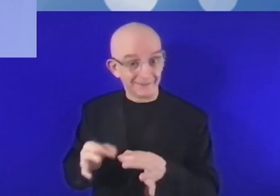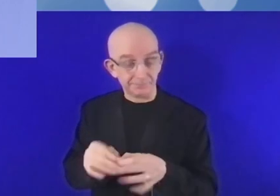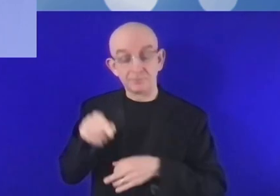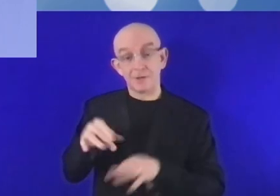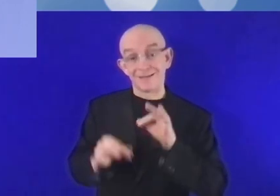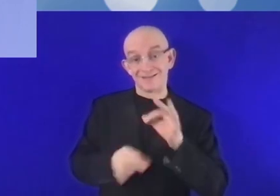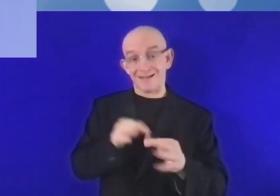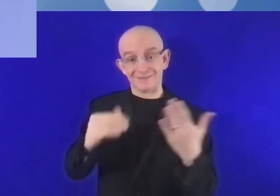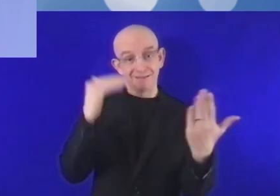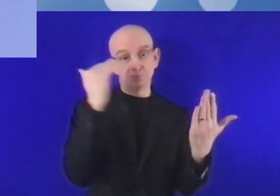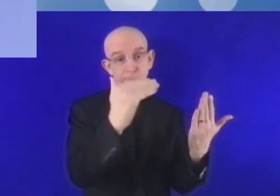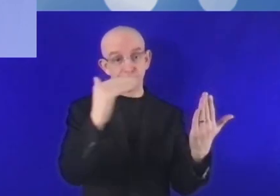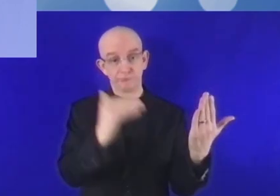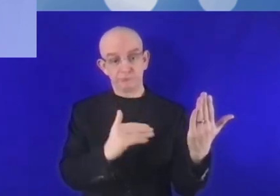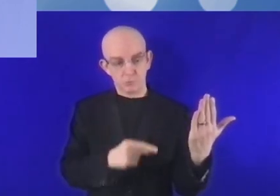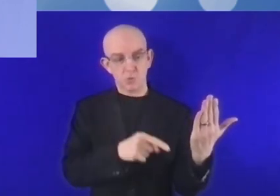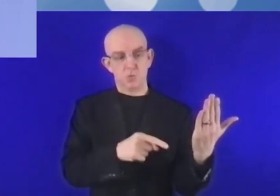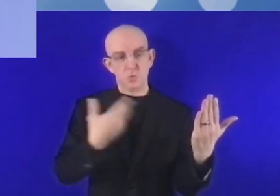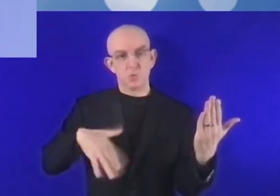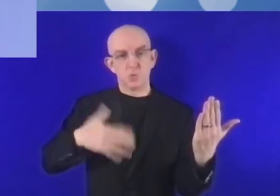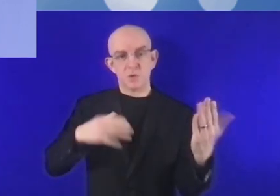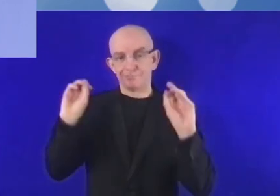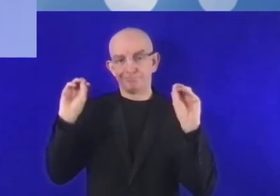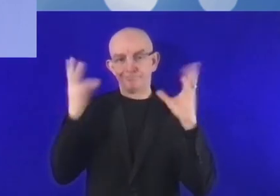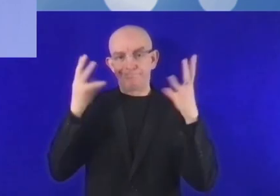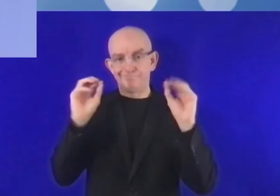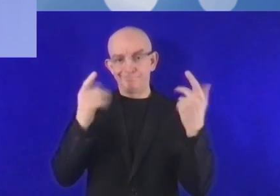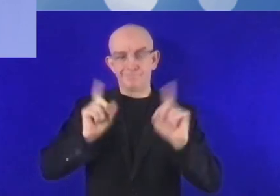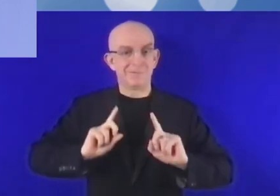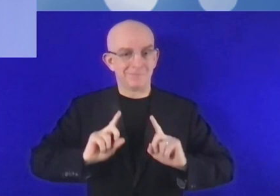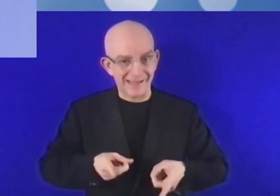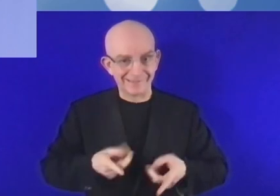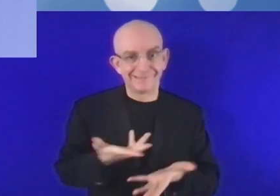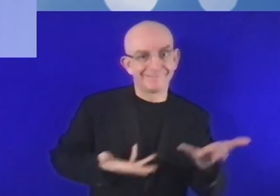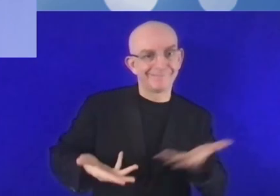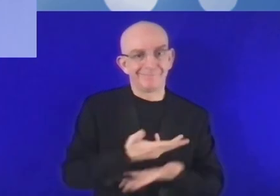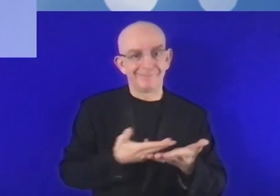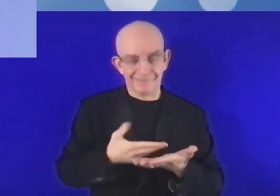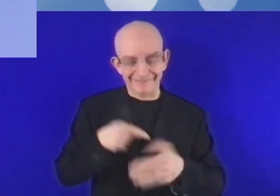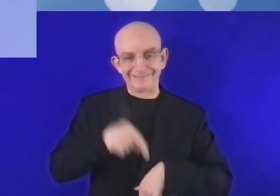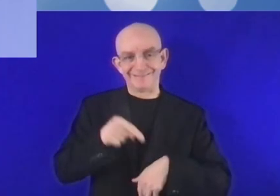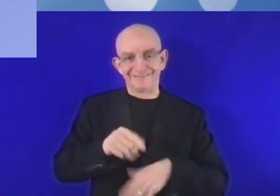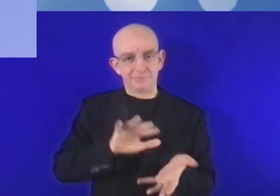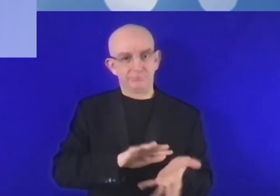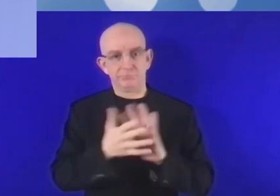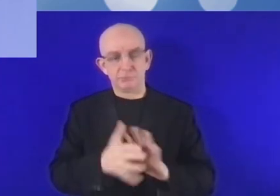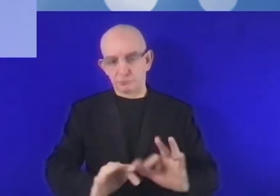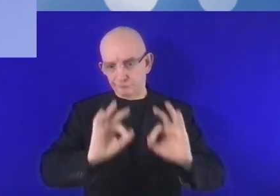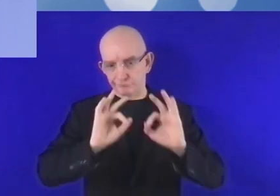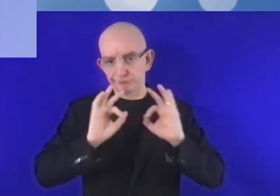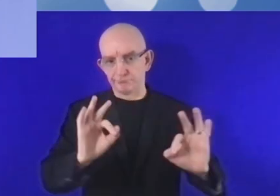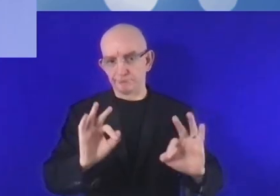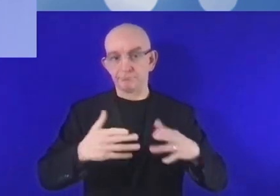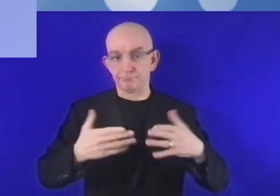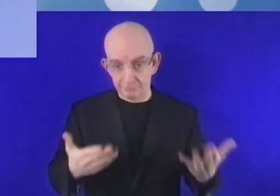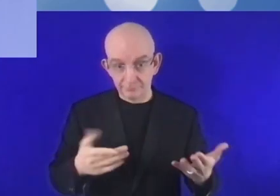étant de prendre des mesures courageuses et rapides pour faire en sorte que la transition numérique soit